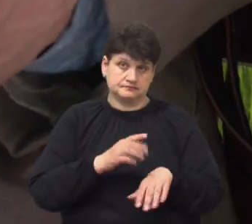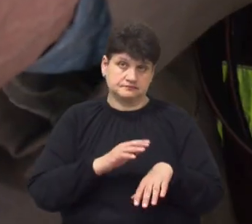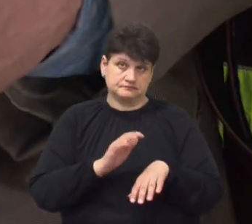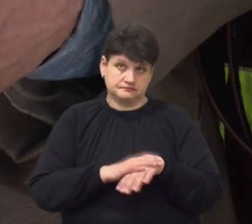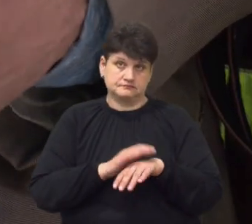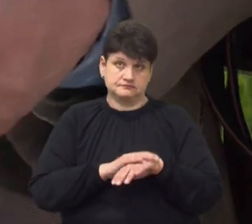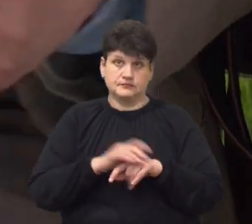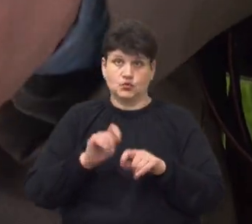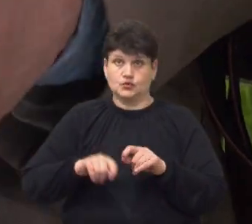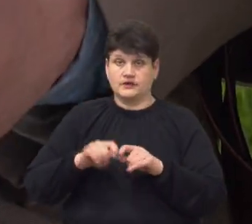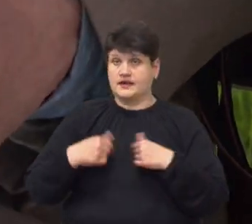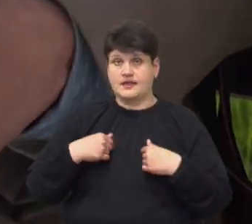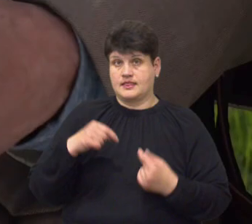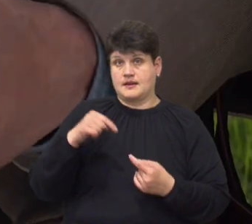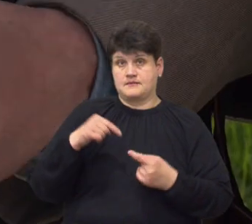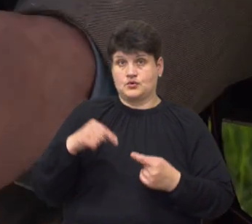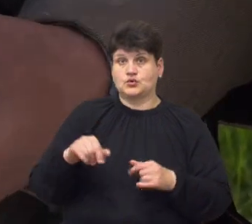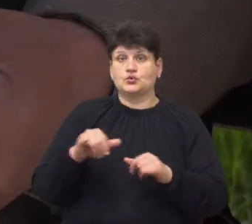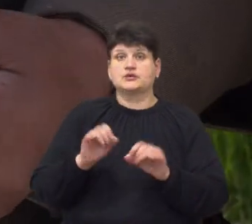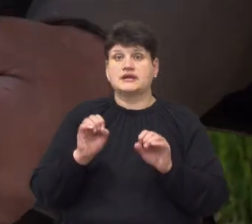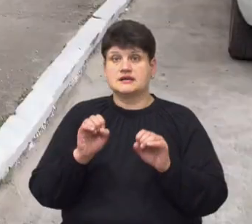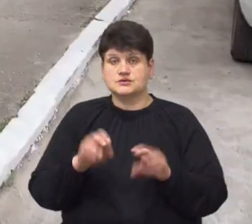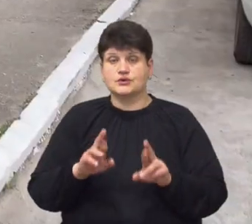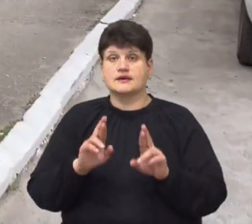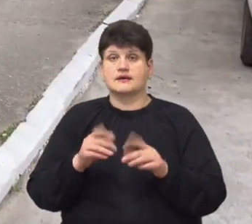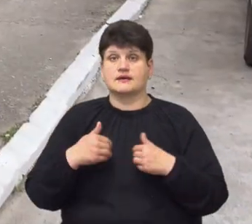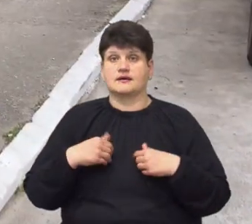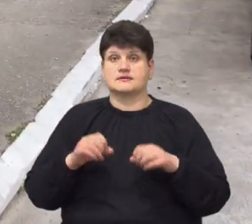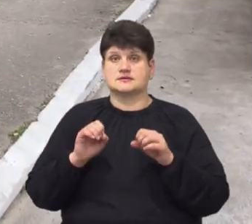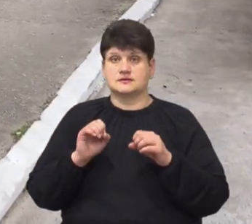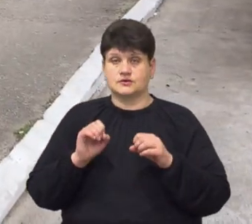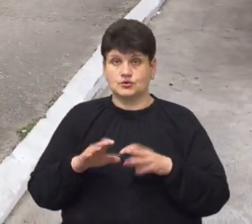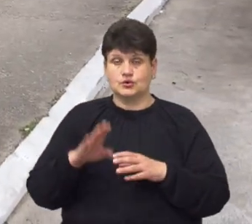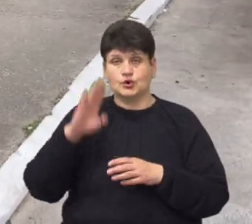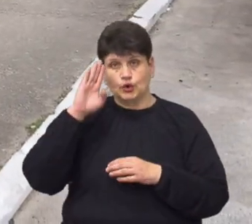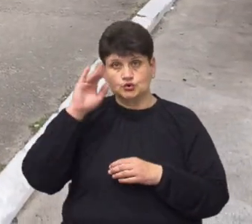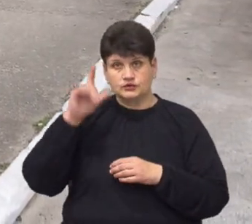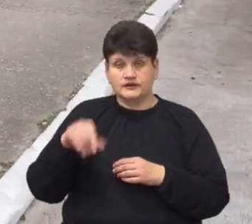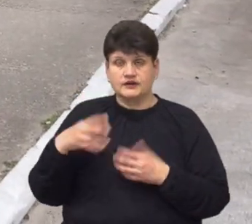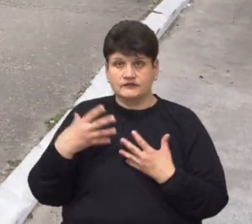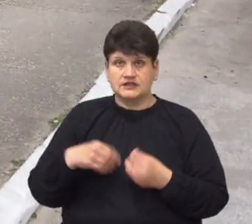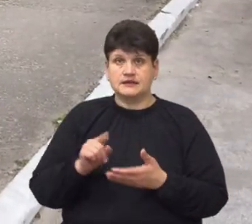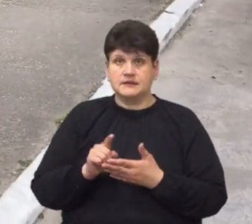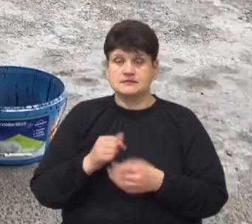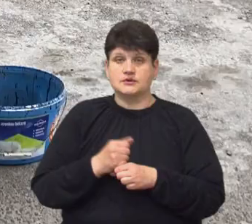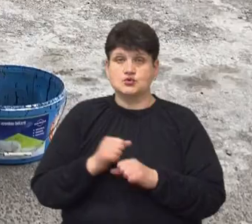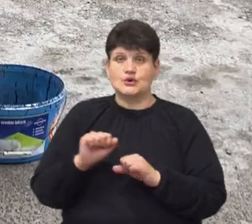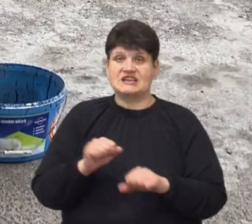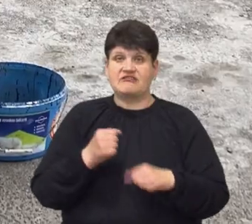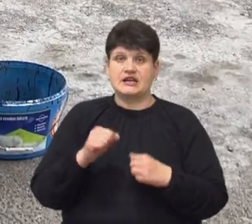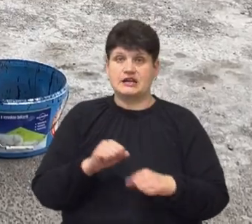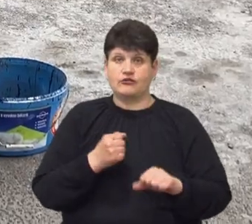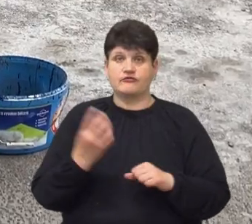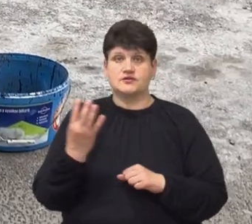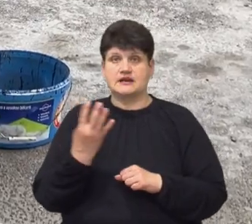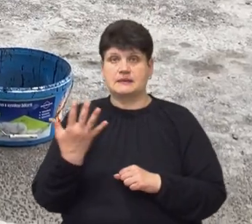Проконтролювати я не проти, кілько я здаю, куди я здаю, як я здаю. Чоловік вже на пенсії, але підпрацьовує двірником. О 4-й, 5-й ранку він вже